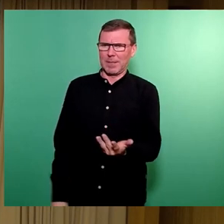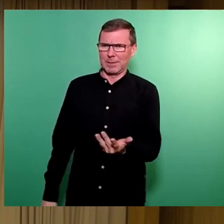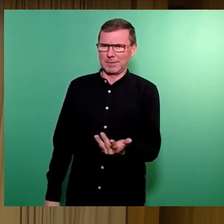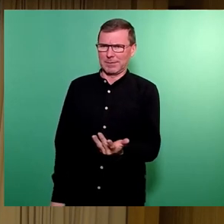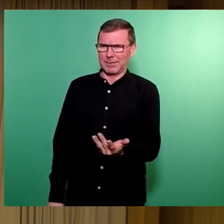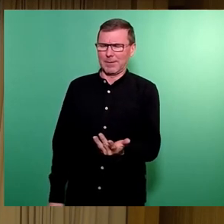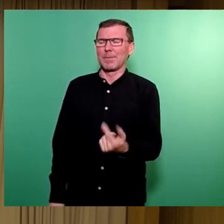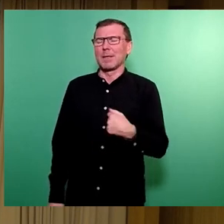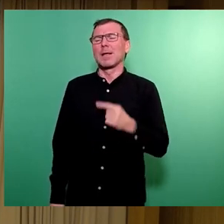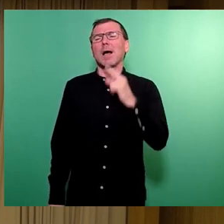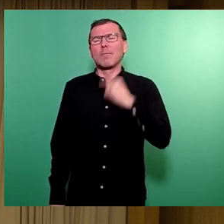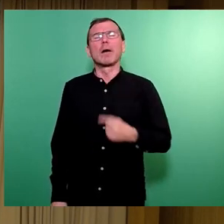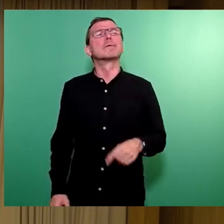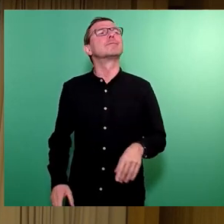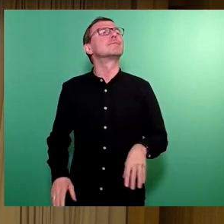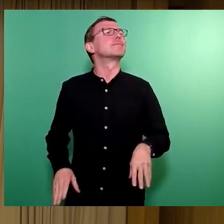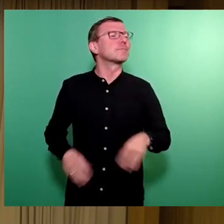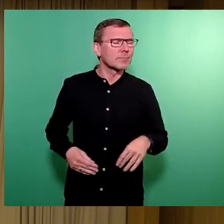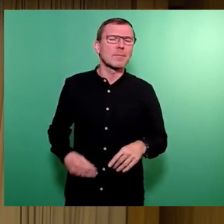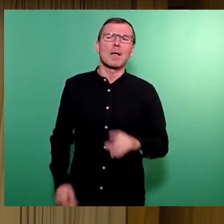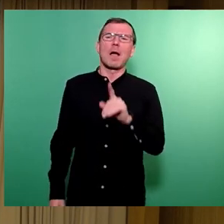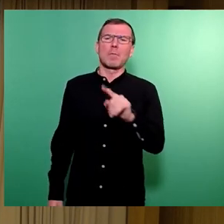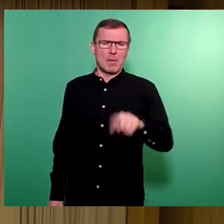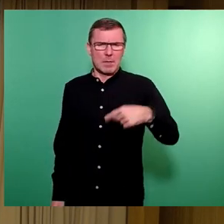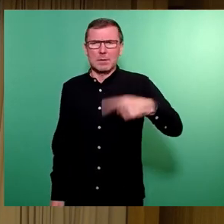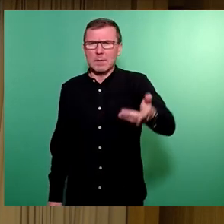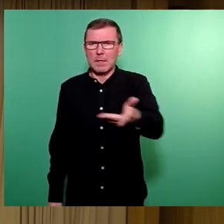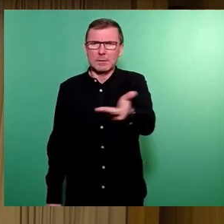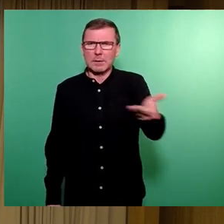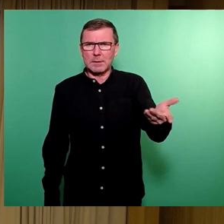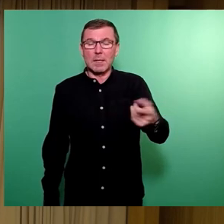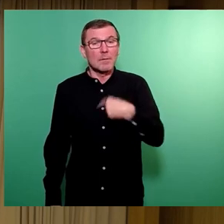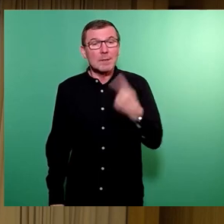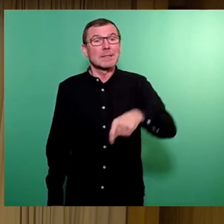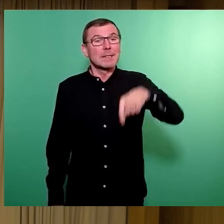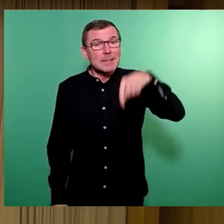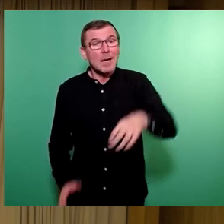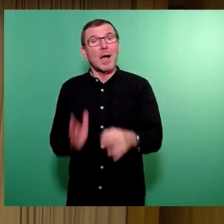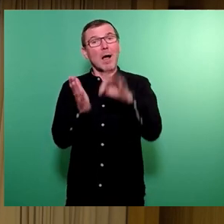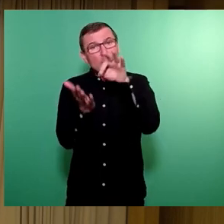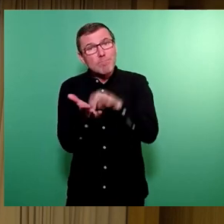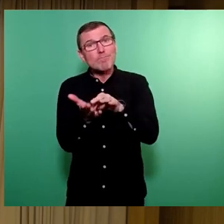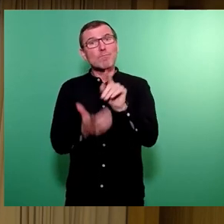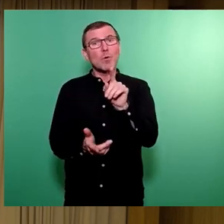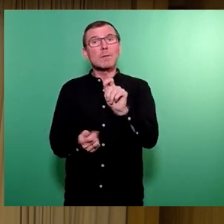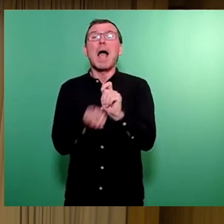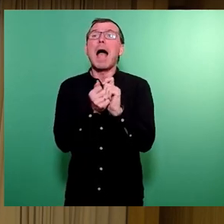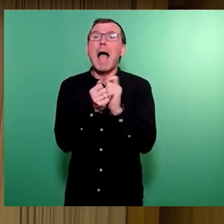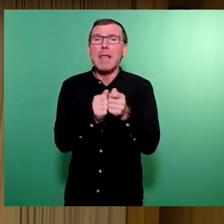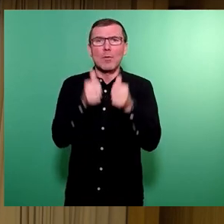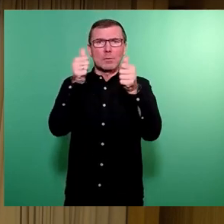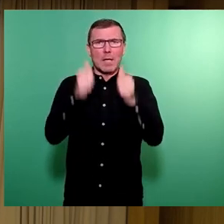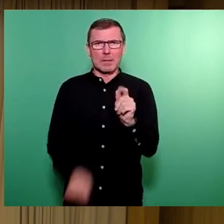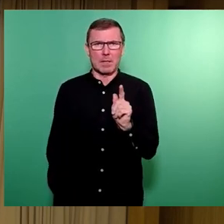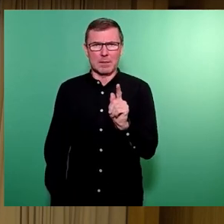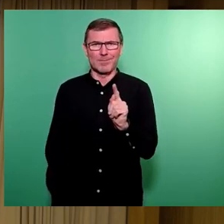es jetzt mal durchlaufen lassen, will aber jetzt auch die Nächsten einmal darauf... Wir sind zunächst in dem Punkt, dass wir die Änderungsanträge einbringen. Und